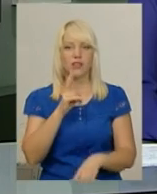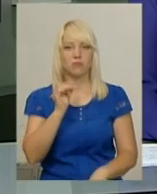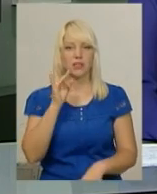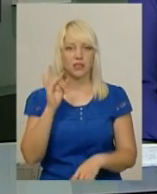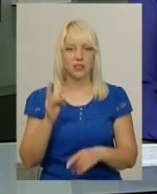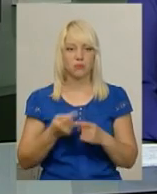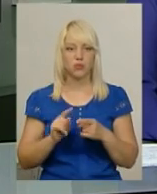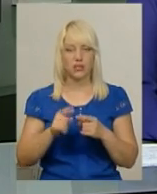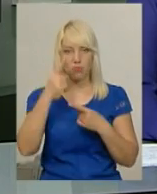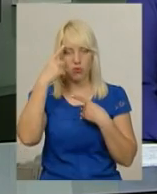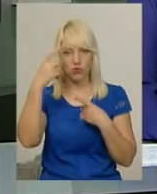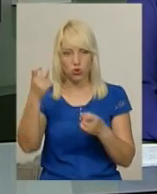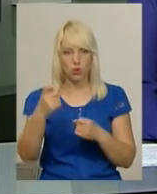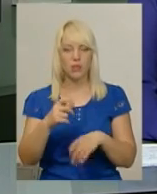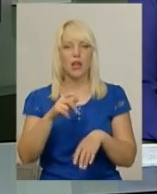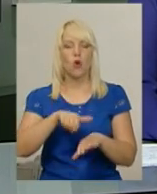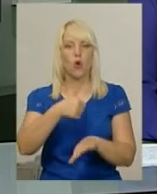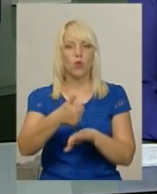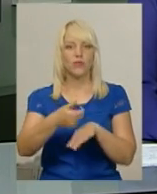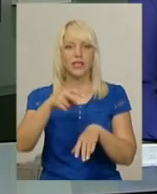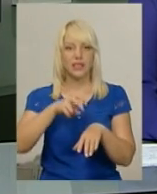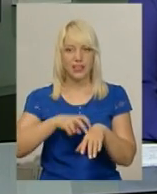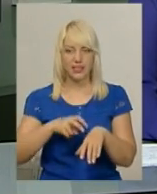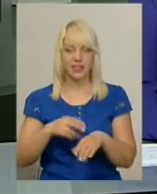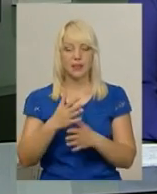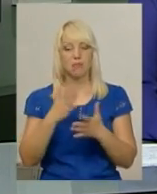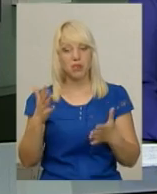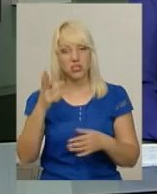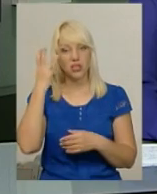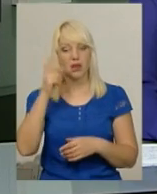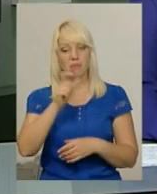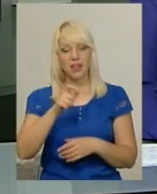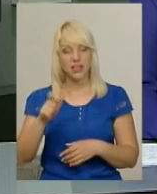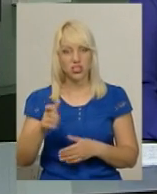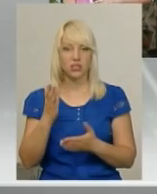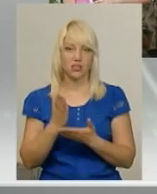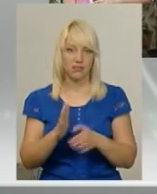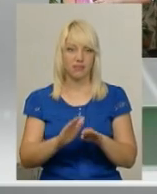лікар Оксана Підубна. Більшість пацієнтів – хмельничан. Є серед них – школярі і дошкільнята.